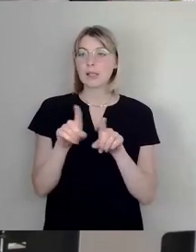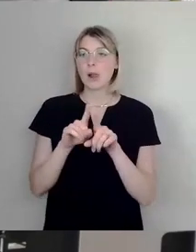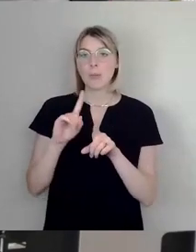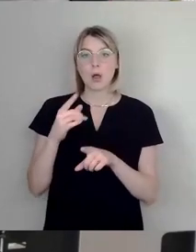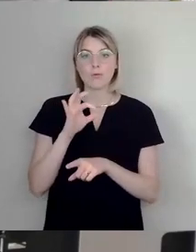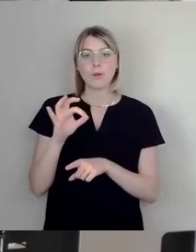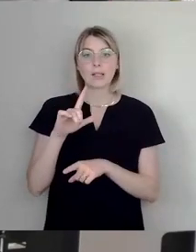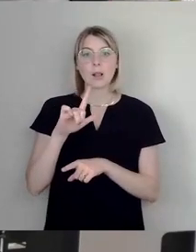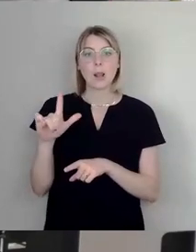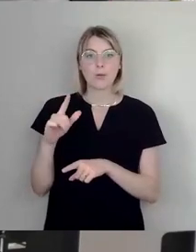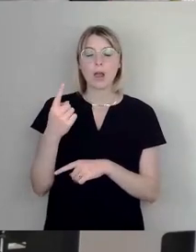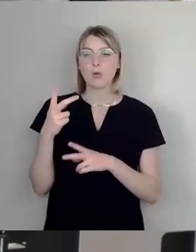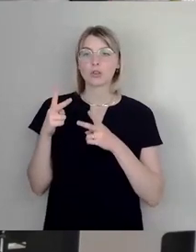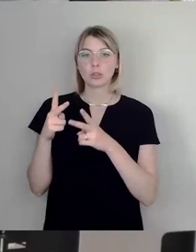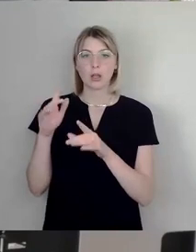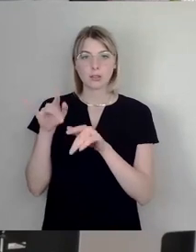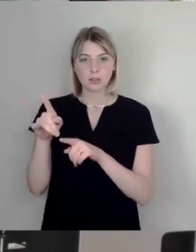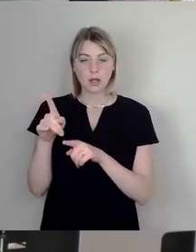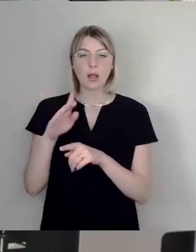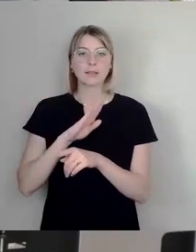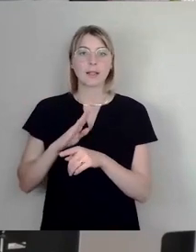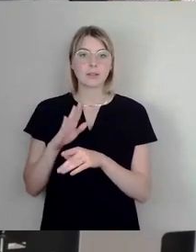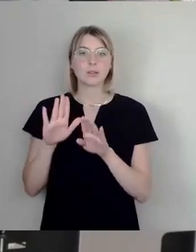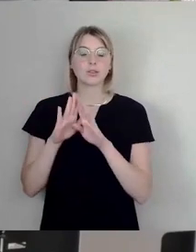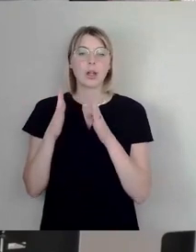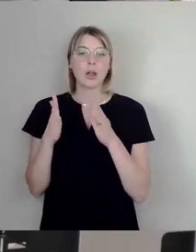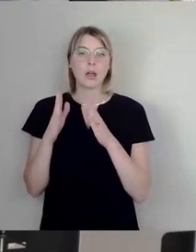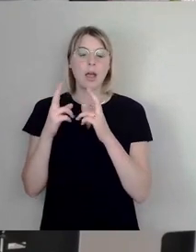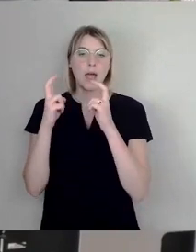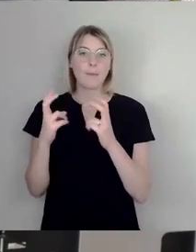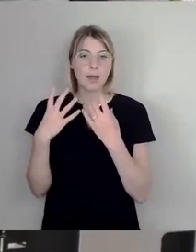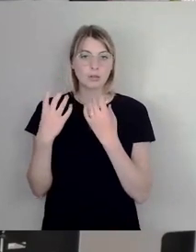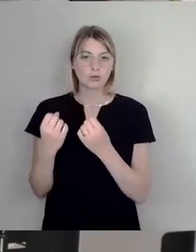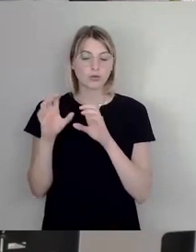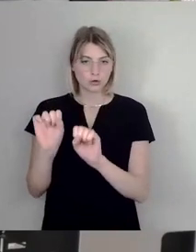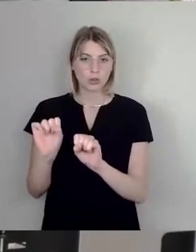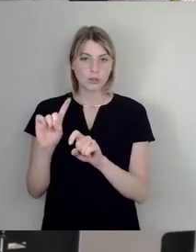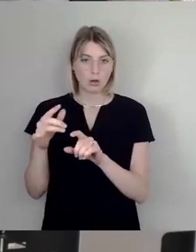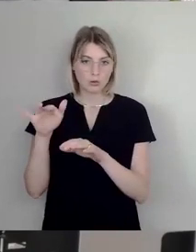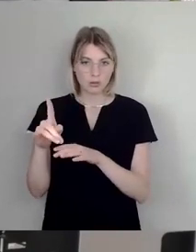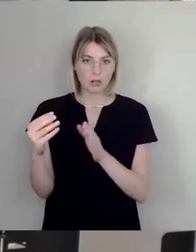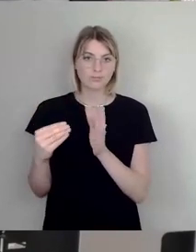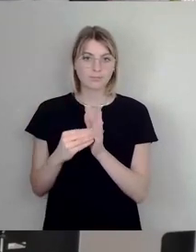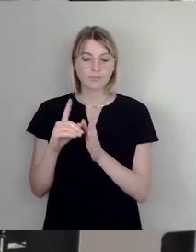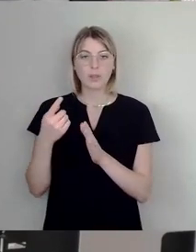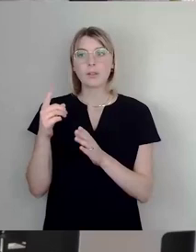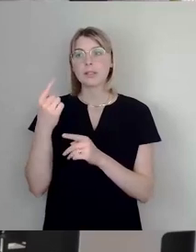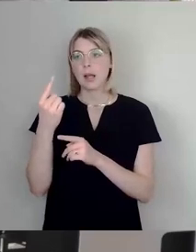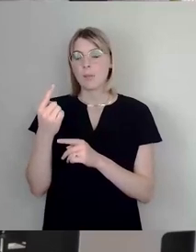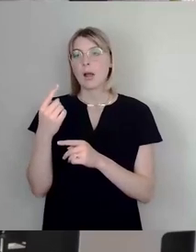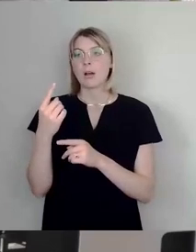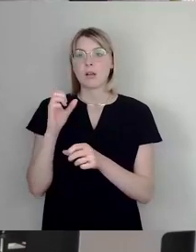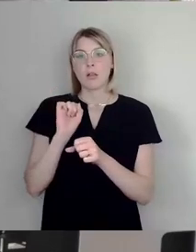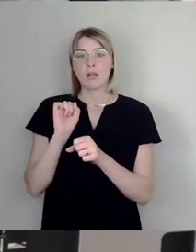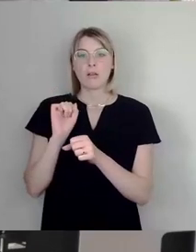Straße da ist, der auch im sächsischen Heimatschutz sich ausgelassen hat über die deutsche Burg bei der Germanisierung